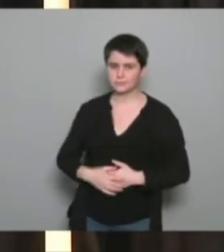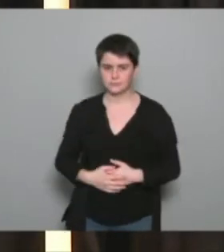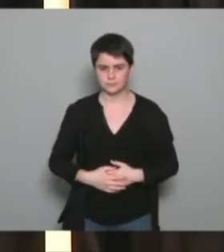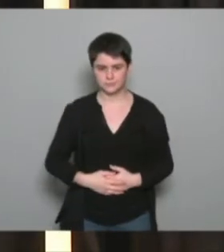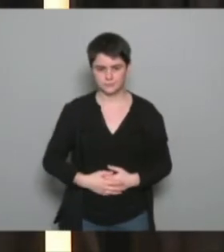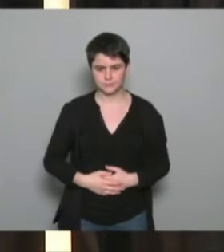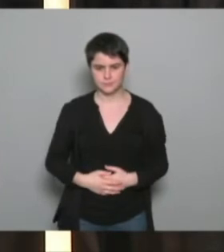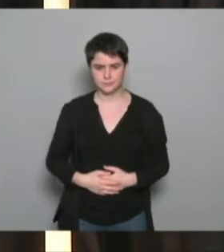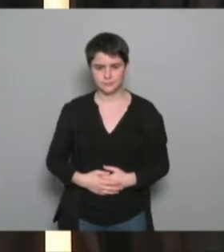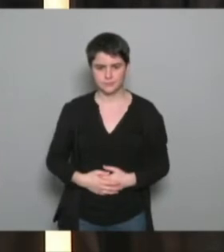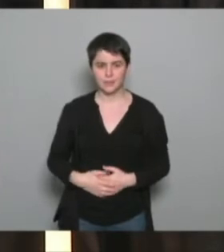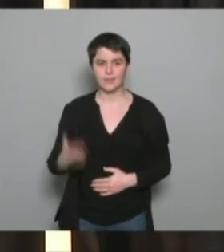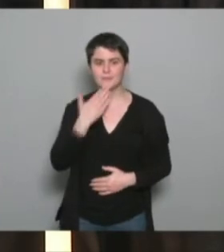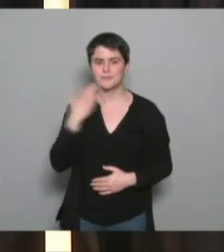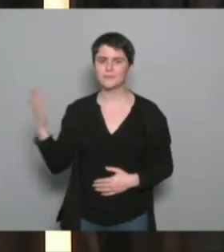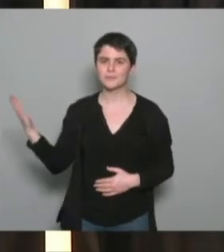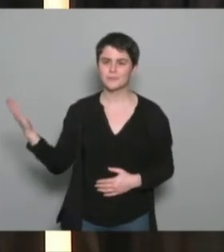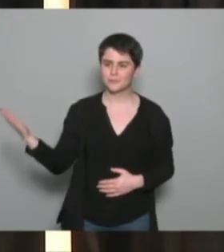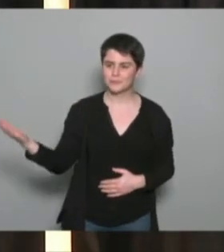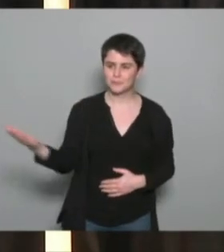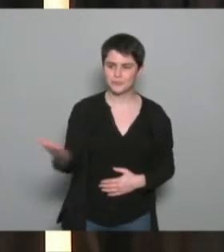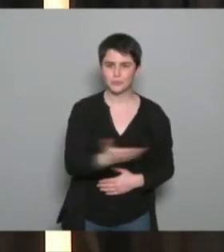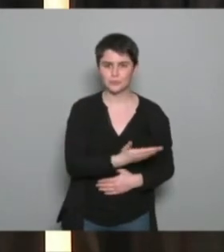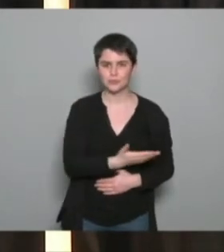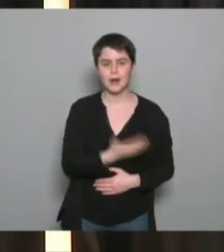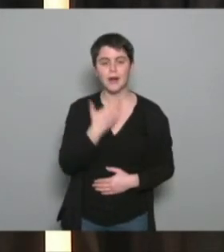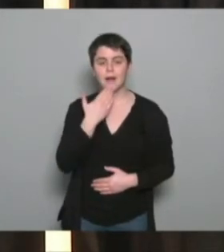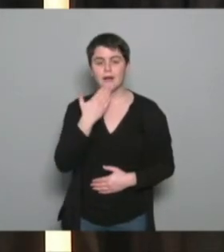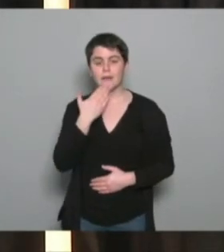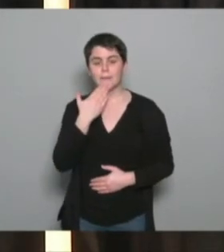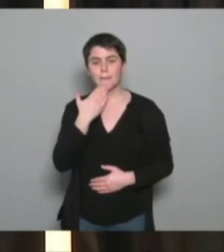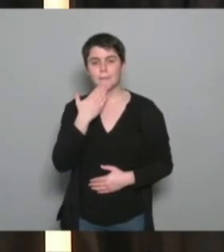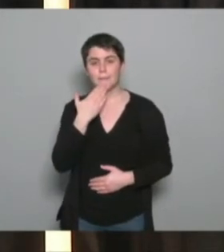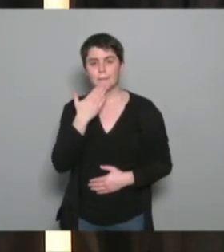bonjour à tout le monde et merci aussi pour cette invitation